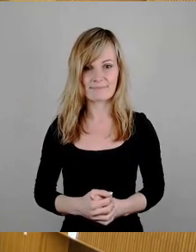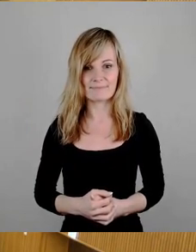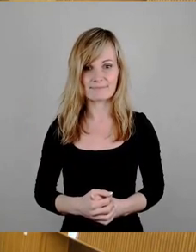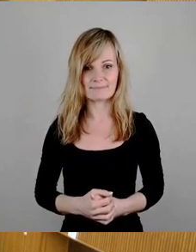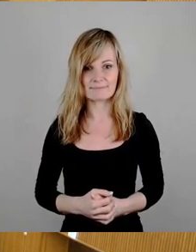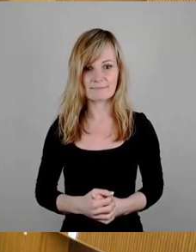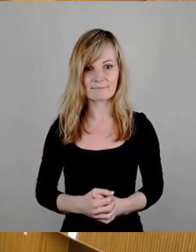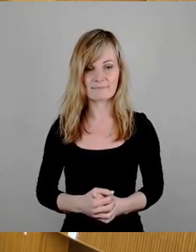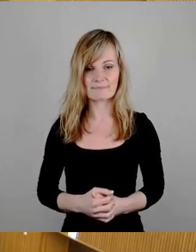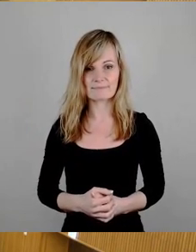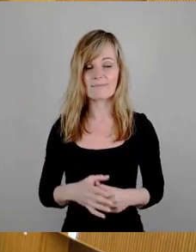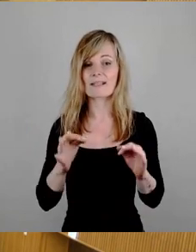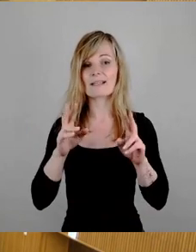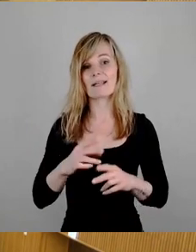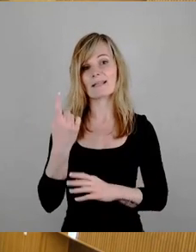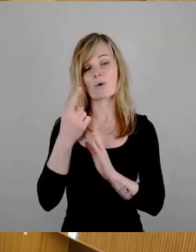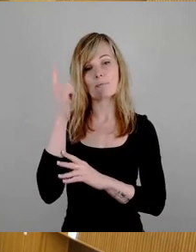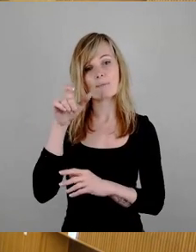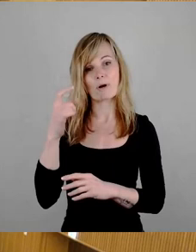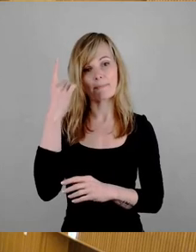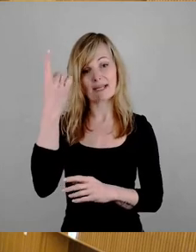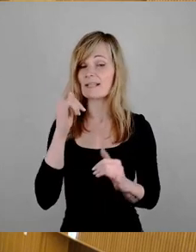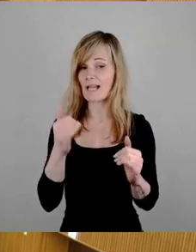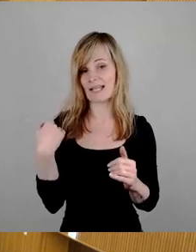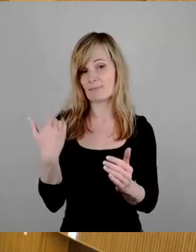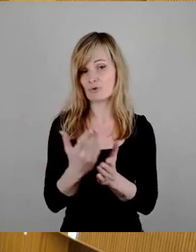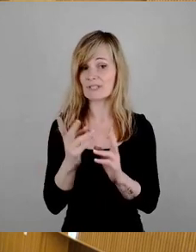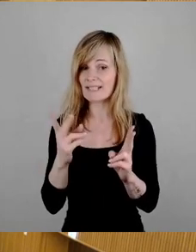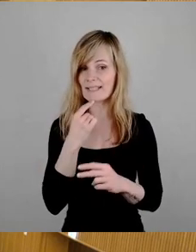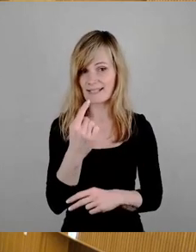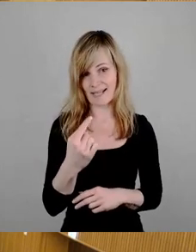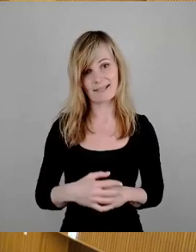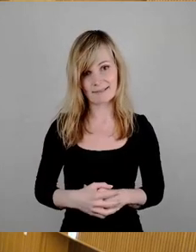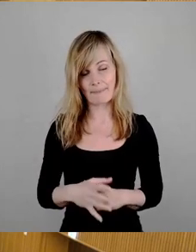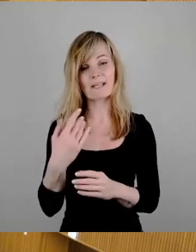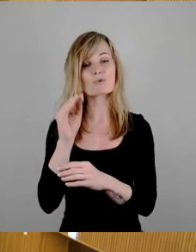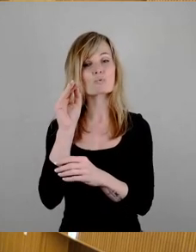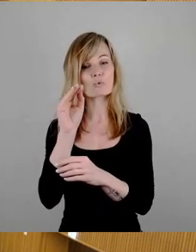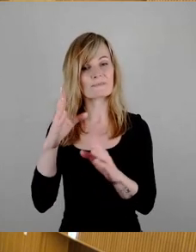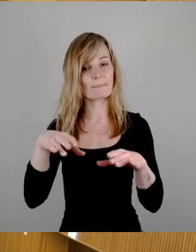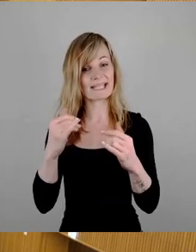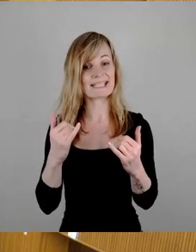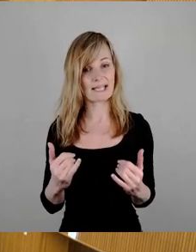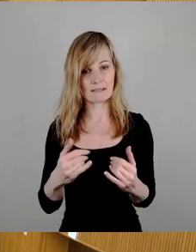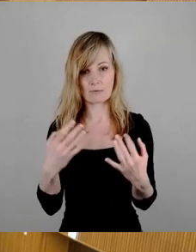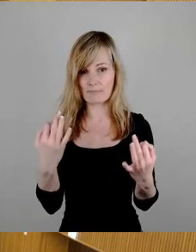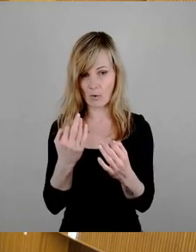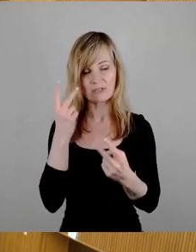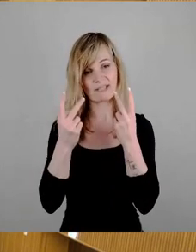Sehr geehrter Herr Oberbürgermeister, ja, Sie haben es gerade richtig gesagt Zukunft beginnt jetzt und braucht Vision